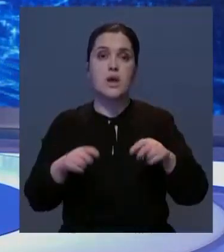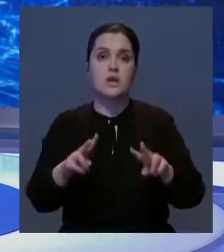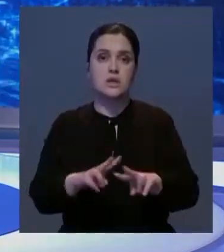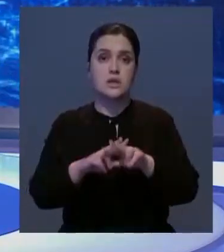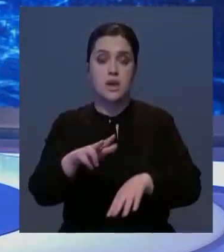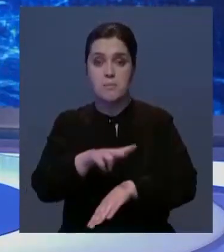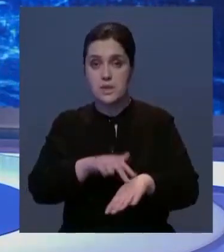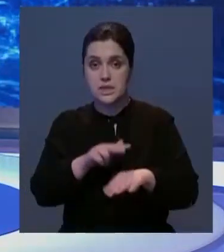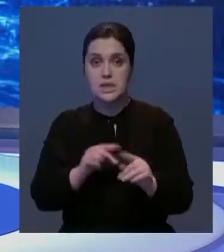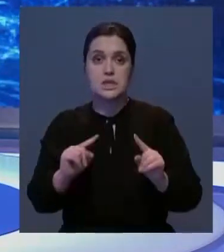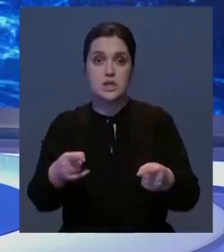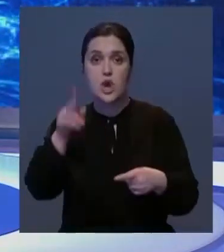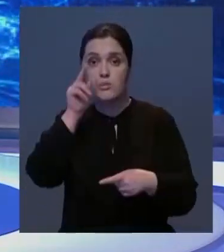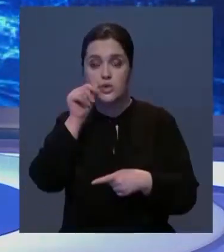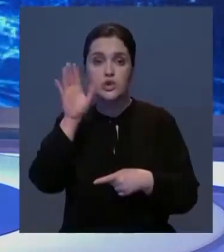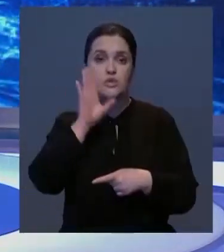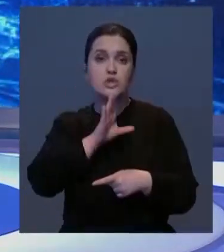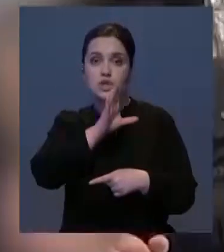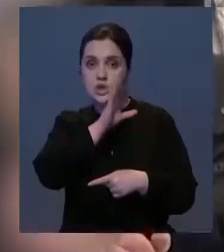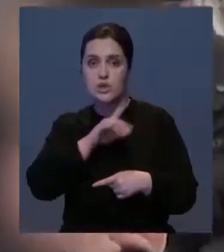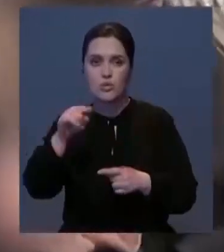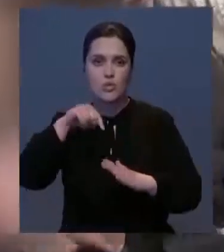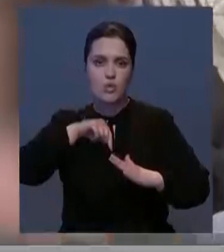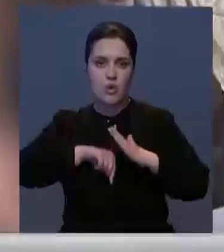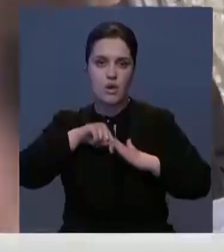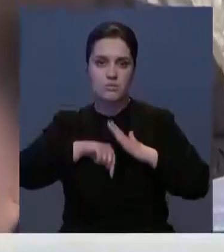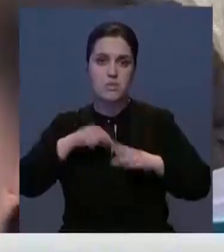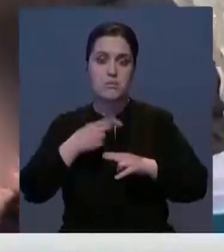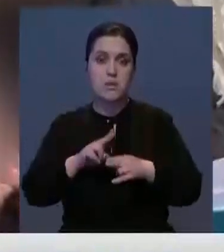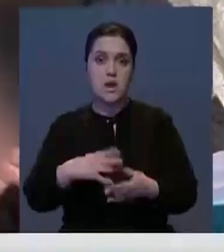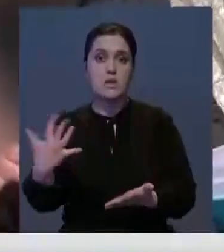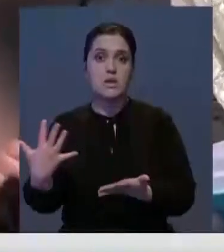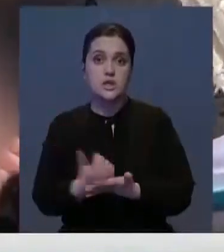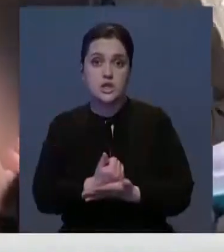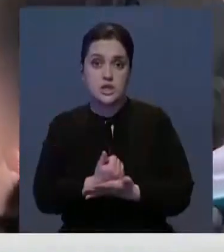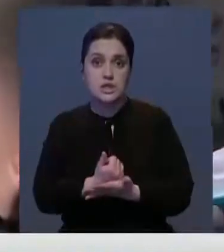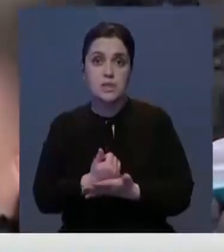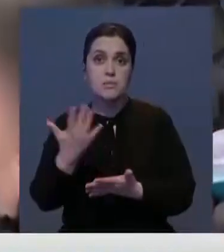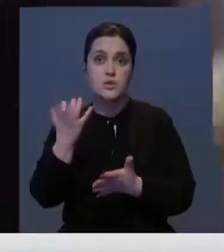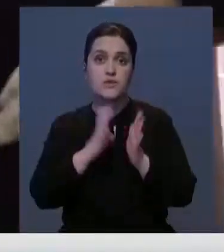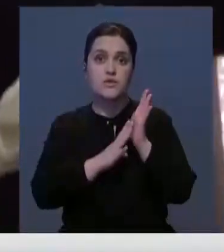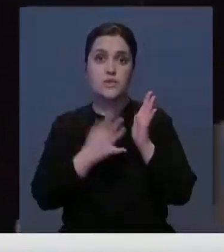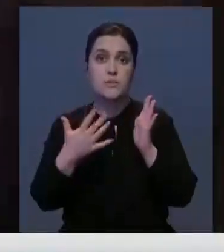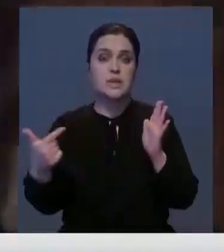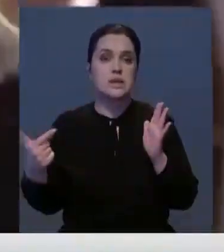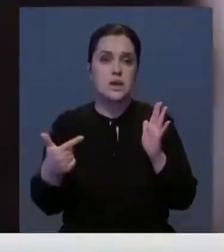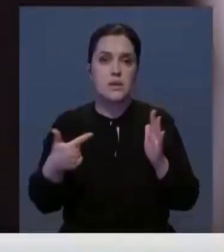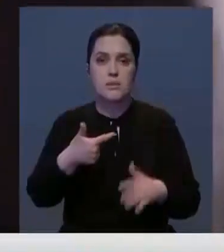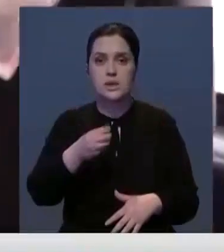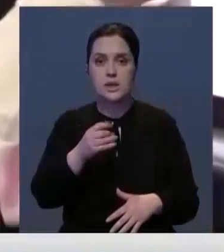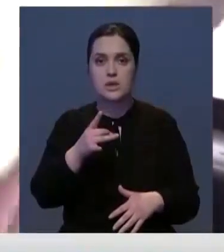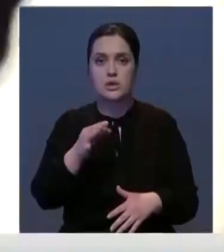в столице. Полицейские задержали мужчину и женщину в нательном белье, которые нашли 595